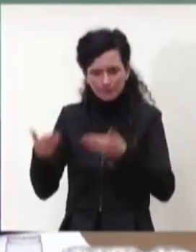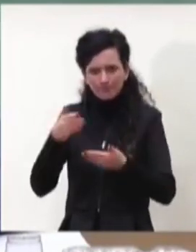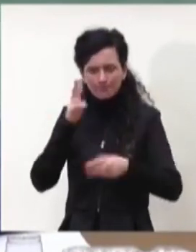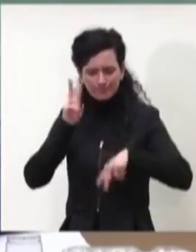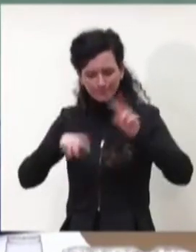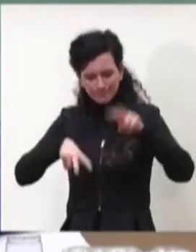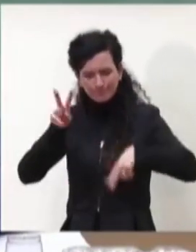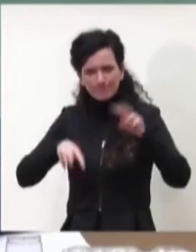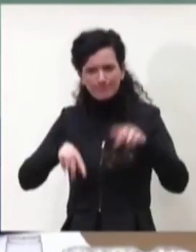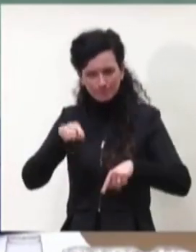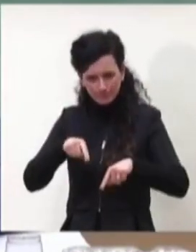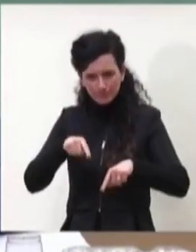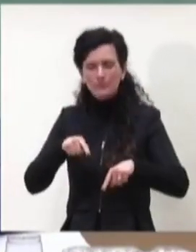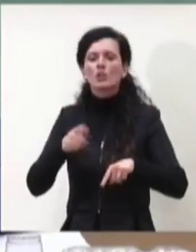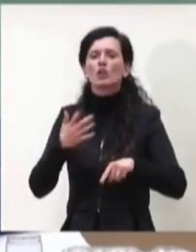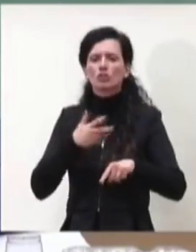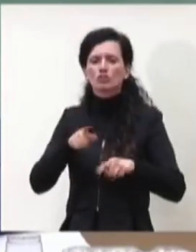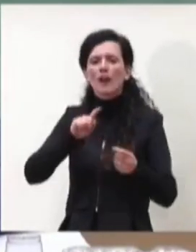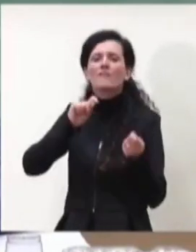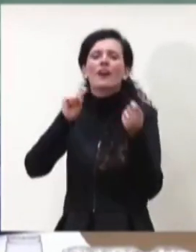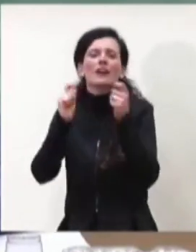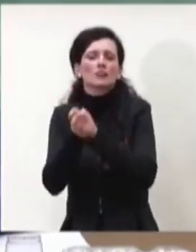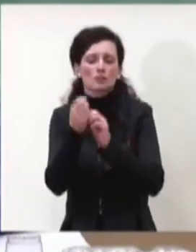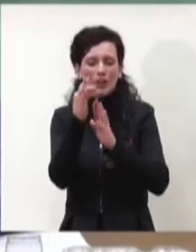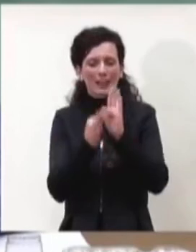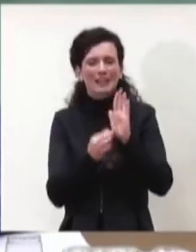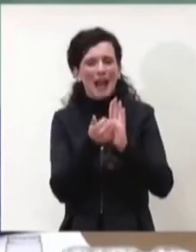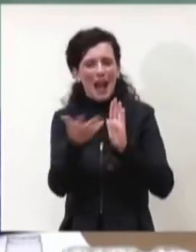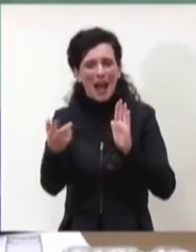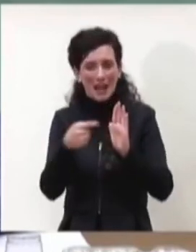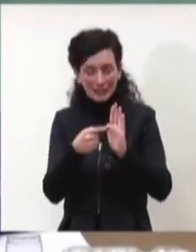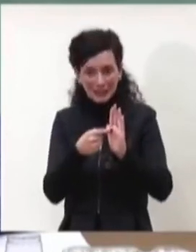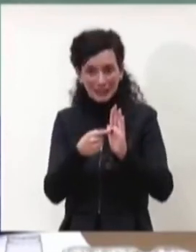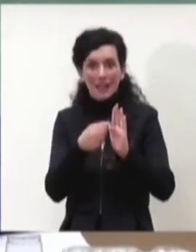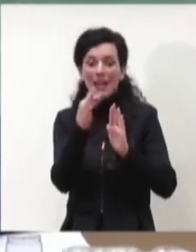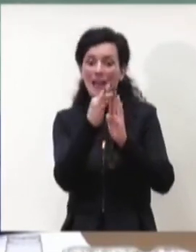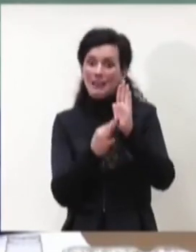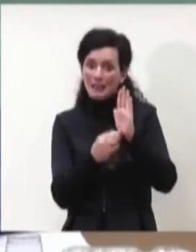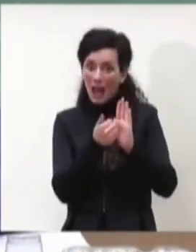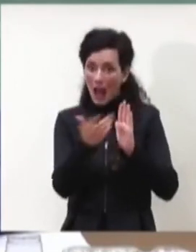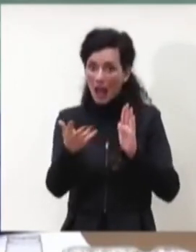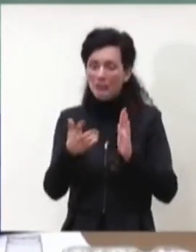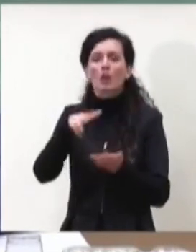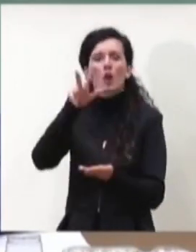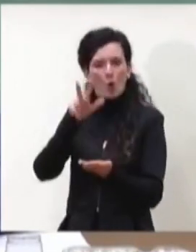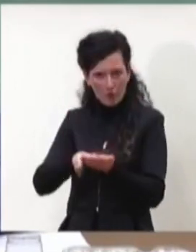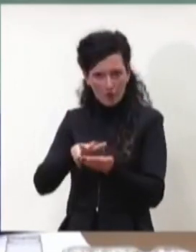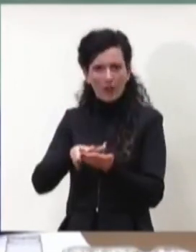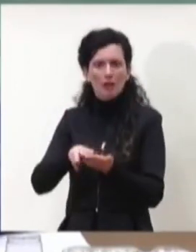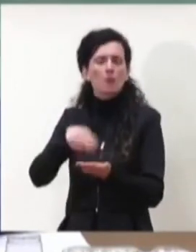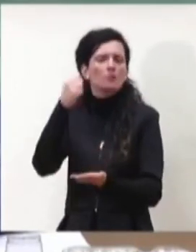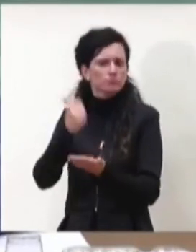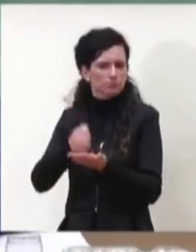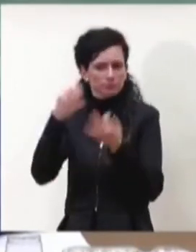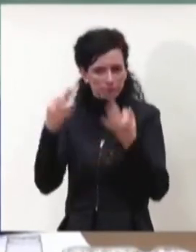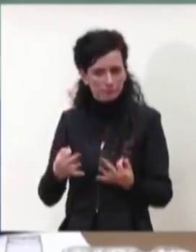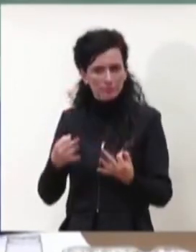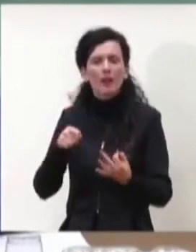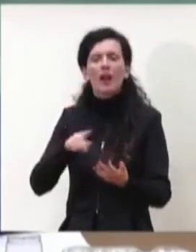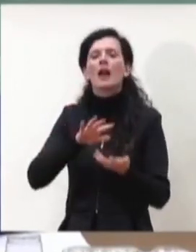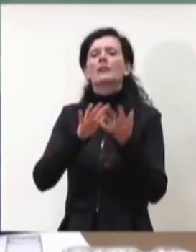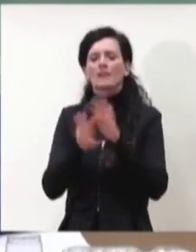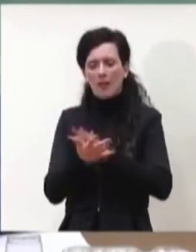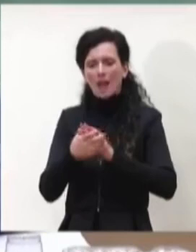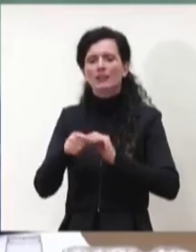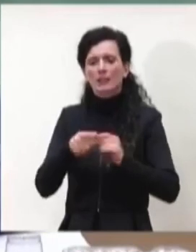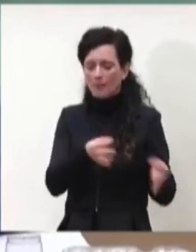c'è la validazione dei dati, la discussione e poi una volta che vengono confermati e validati diventano oggetto di una valutazione secondo i